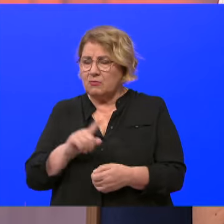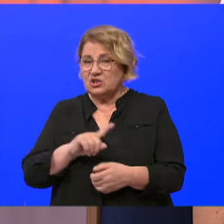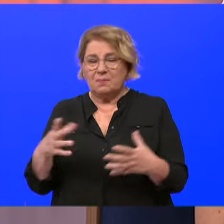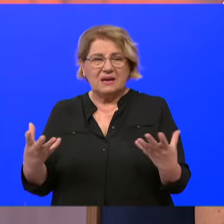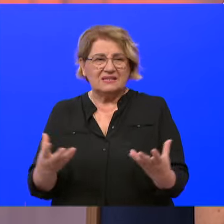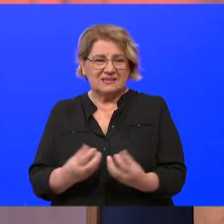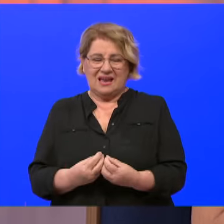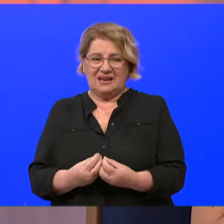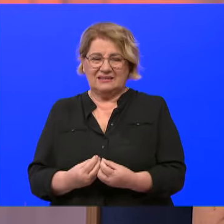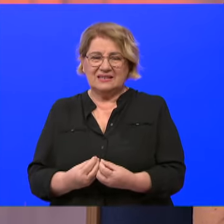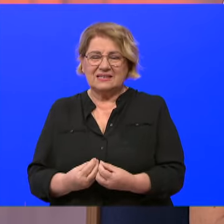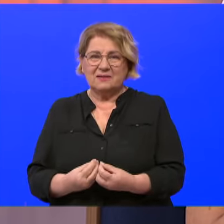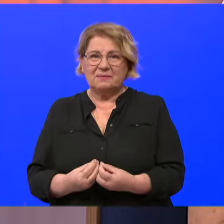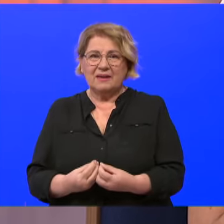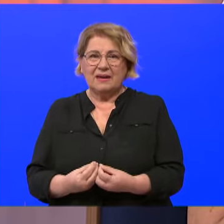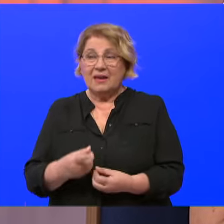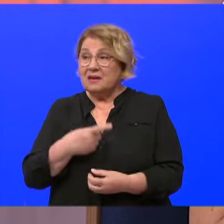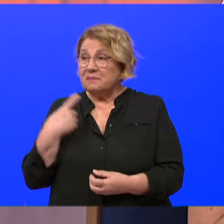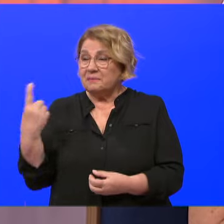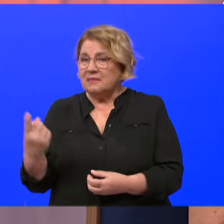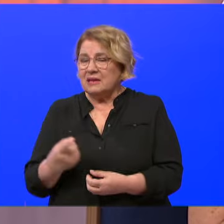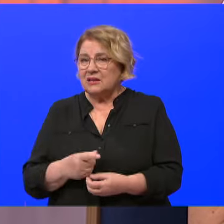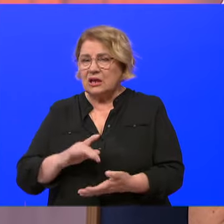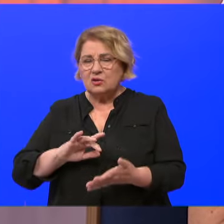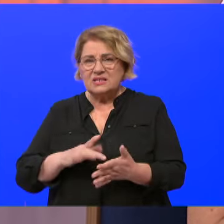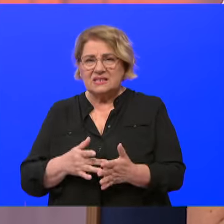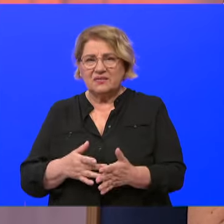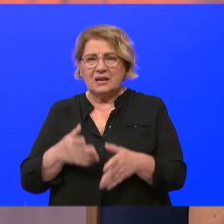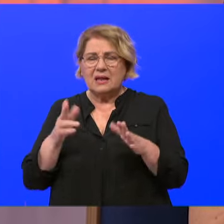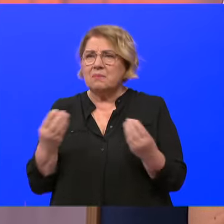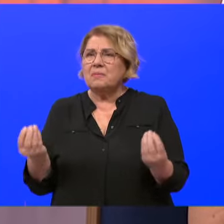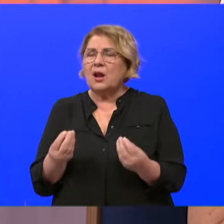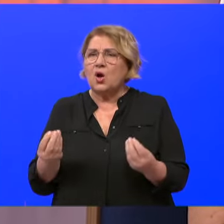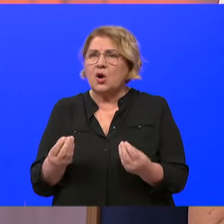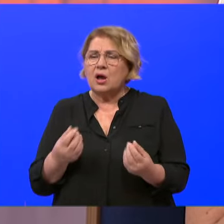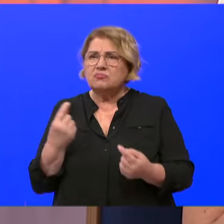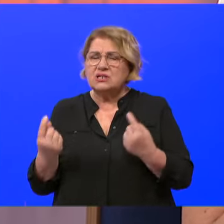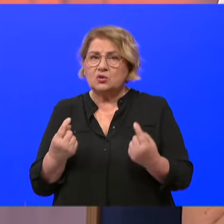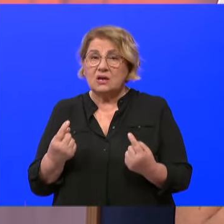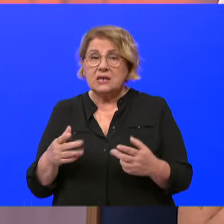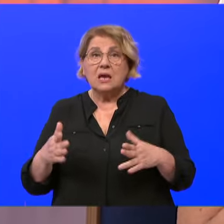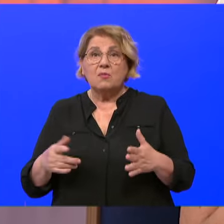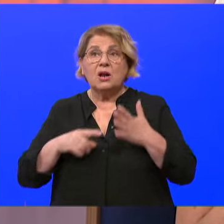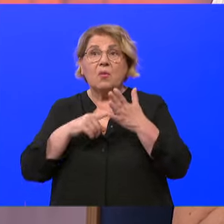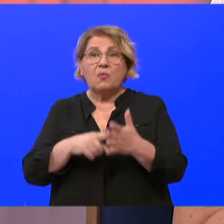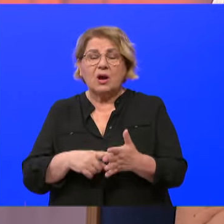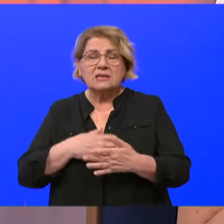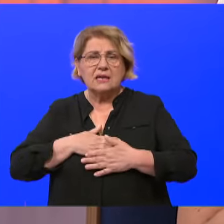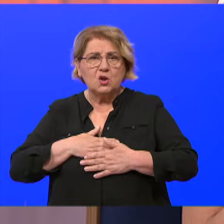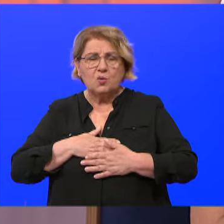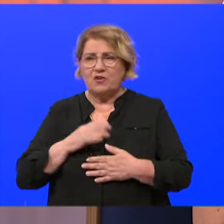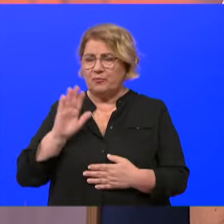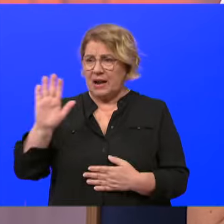zajednice. To je, mi jednostavno svi na neki način, na bilo koji način moramo oživotvoriti tu ljubav prema